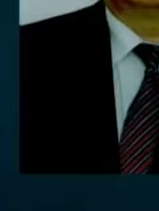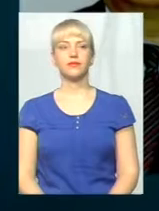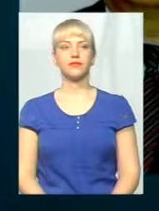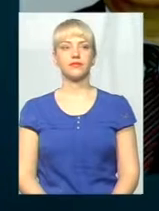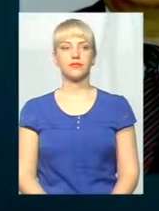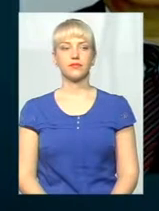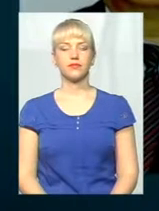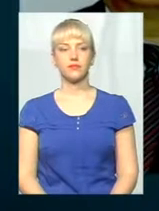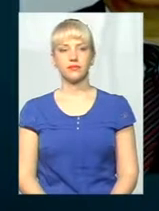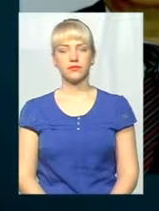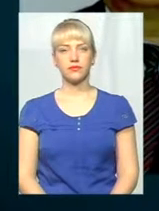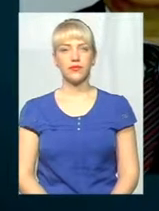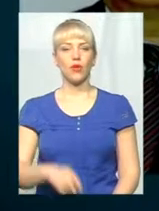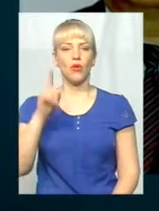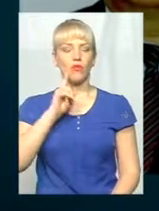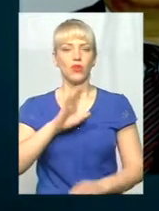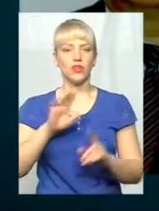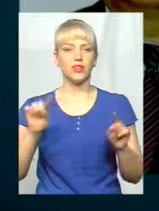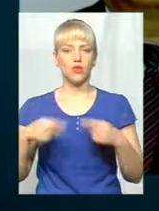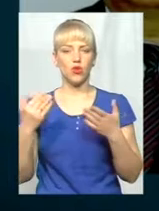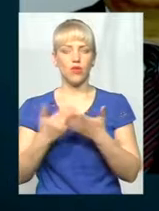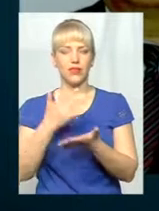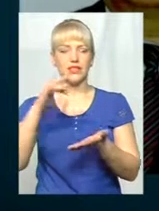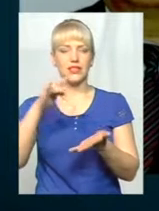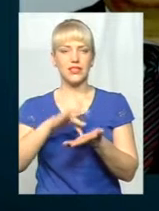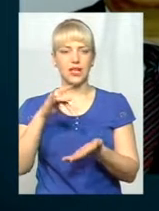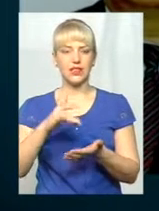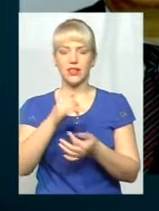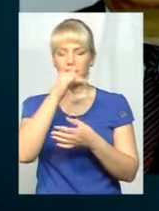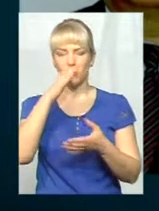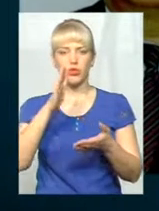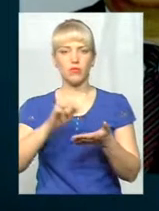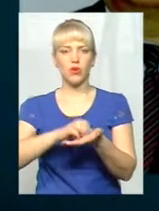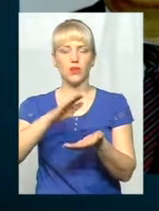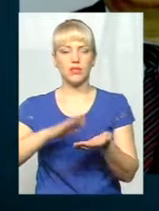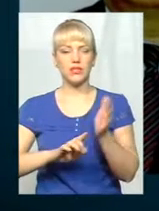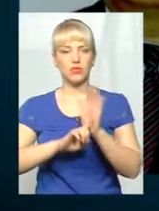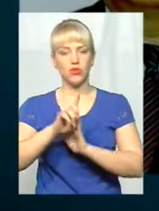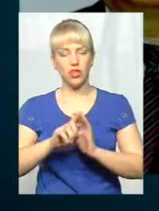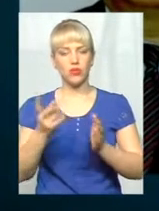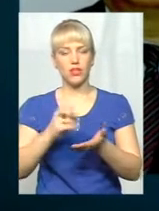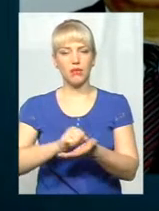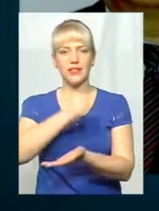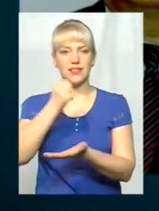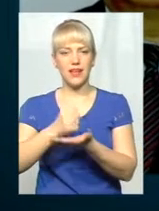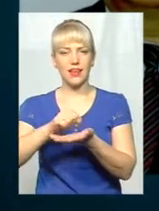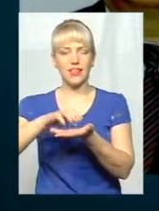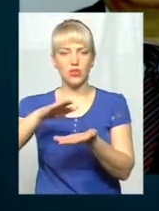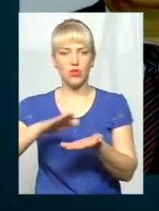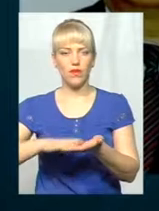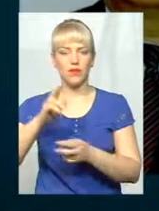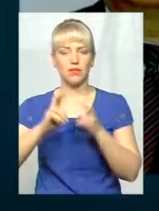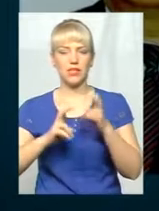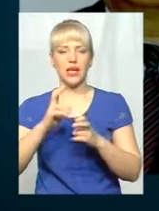Доки ми створюється новий центр, реєстрації не можемо проводити. Ми мусимо зареєструвати раніше підприємство. Сесія буде десь 17